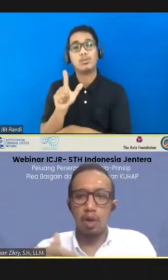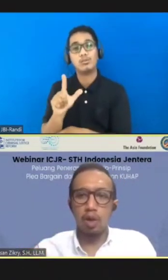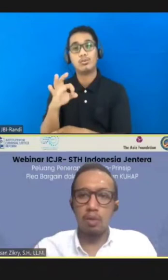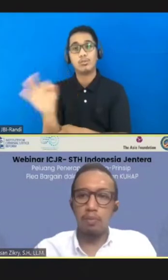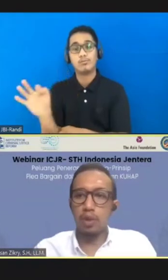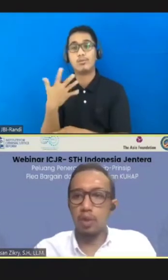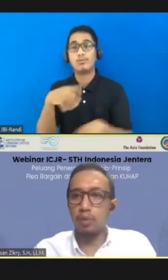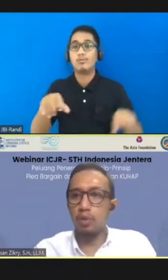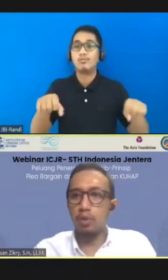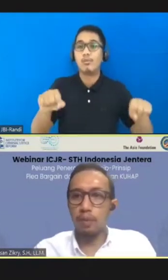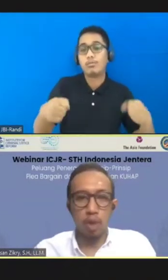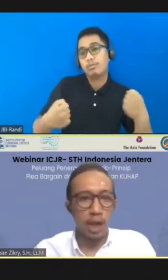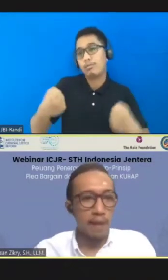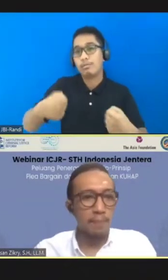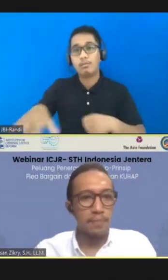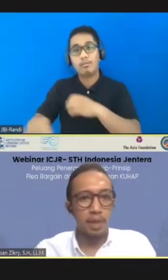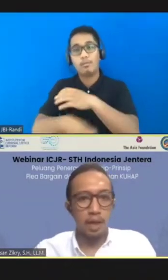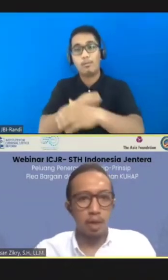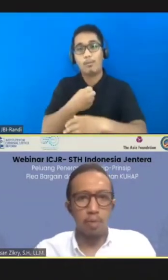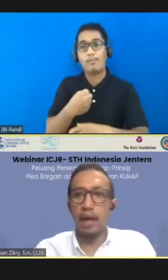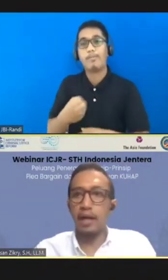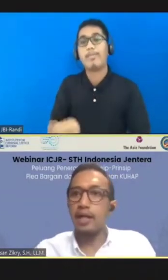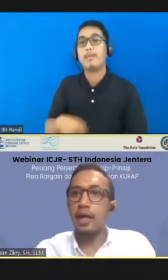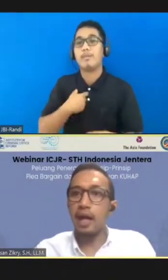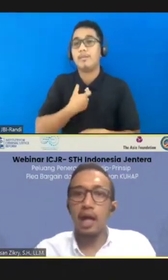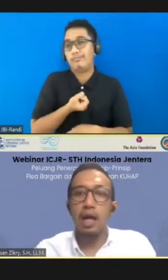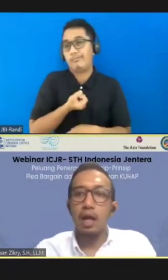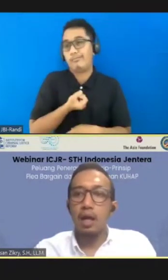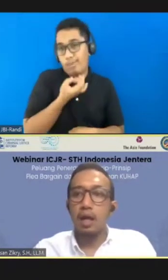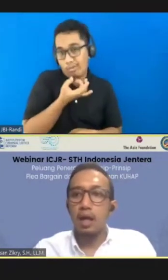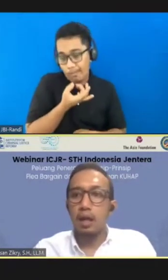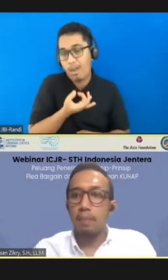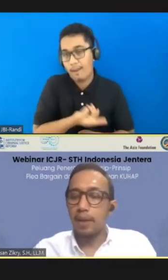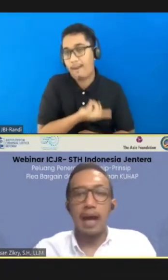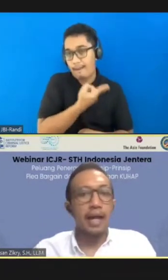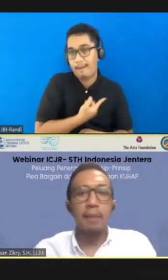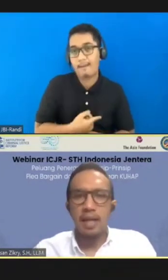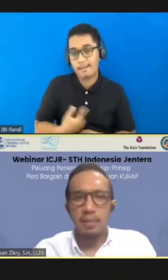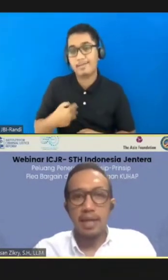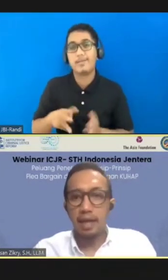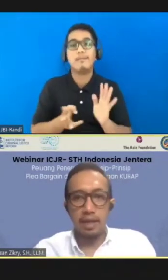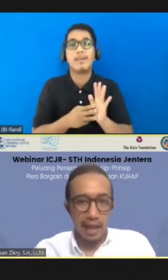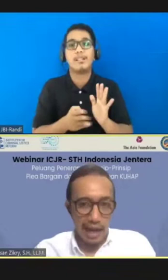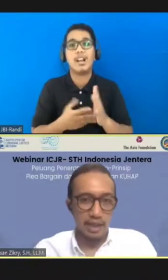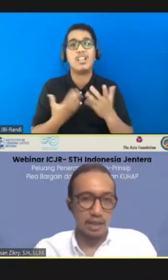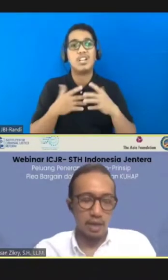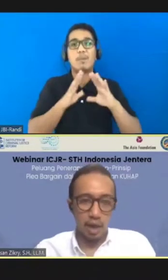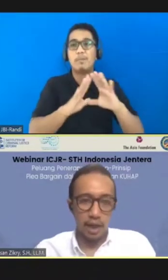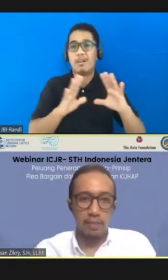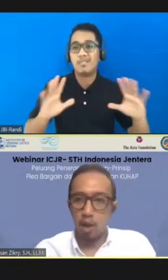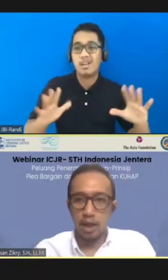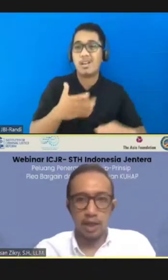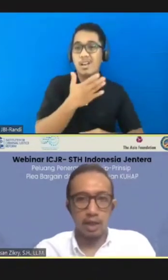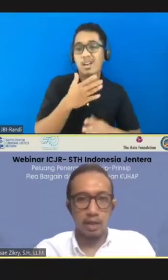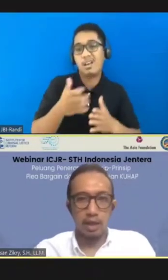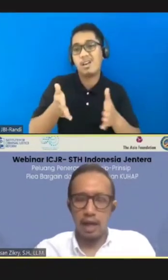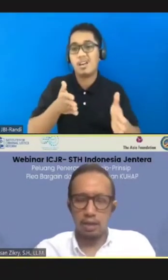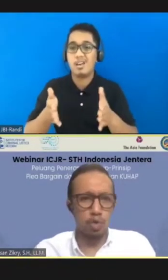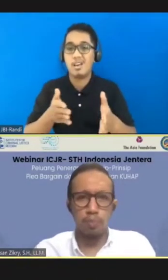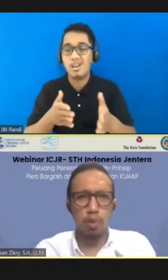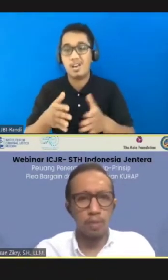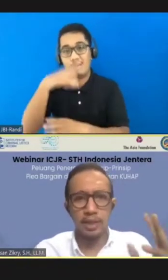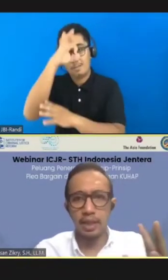kendaraan motor 21 ribu, kipu gelat, narkoba. Ini adalah perkara yang paling banyak ditangani oleh Polri.